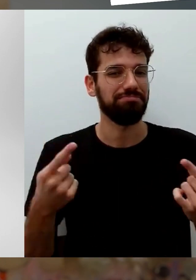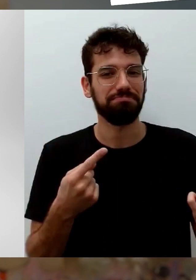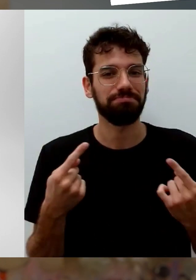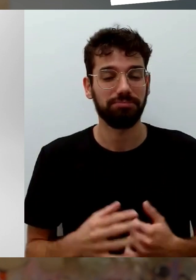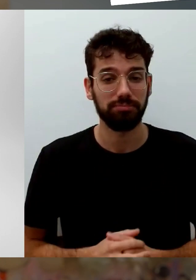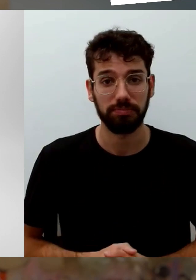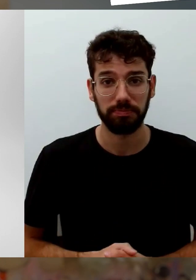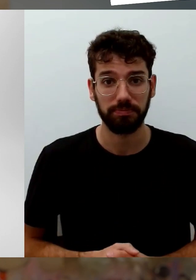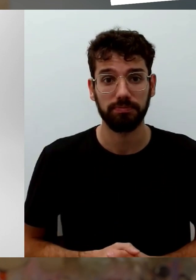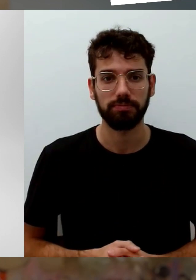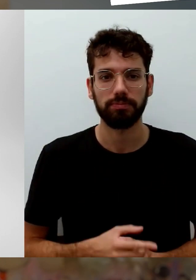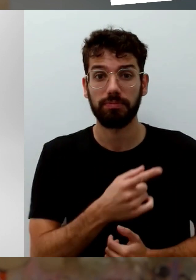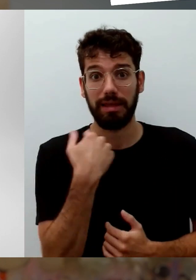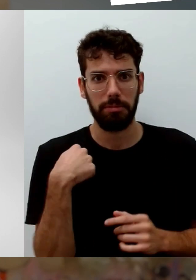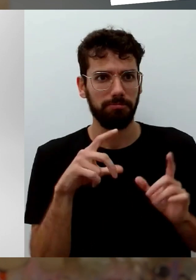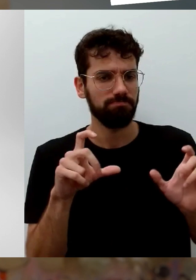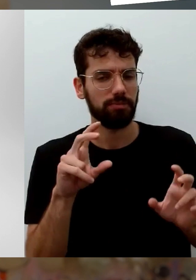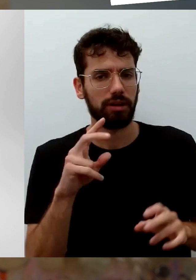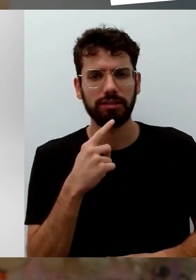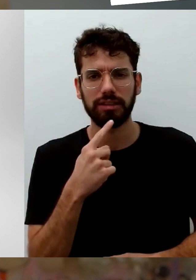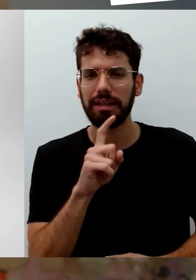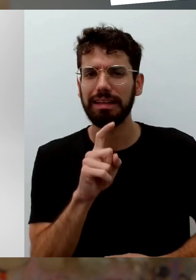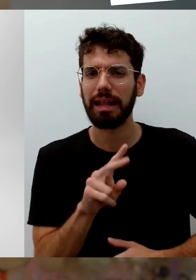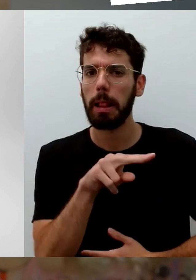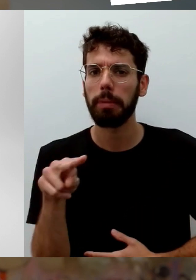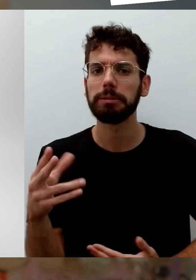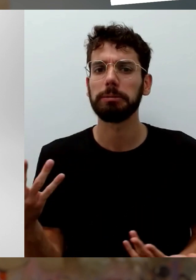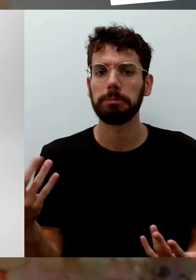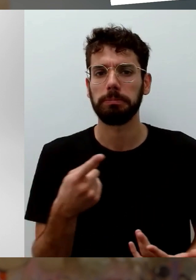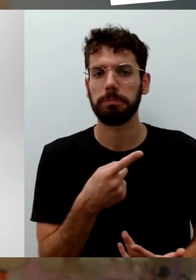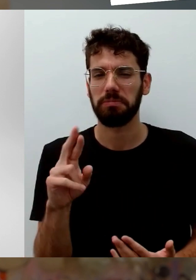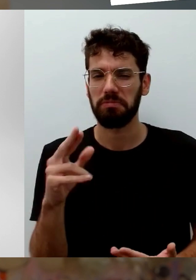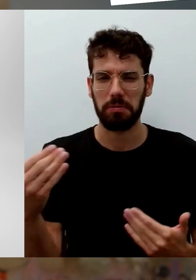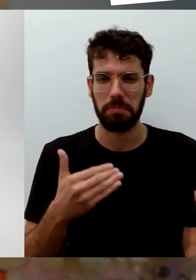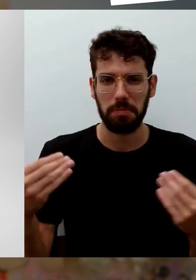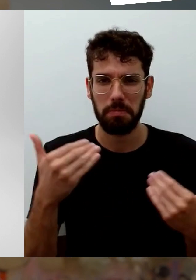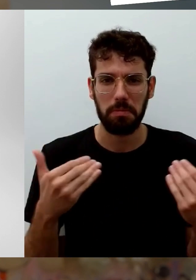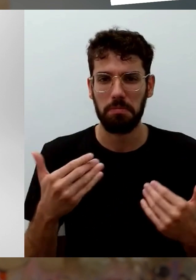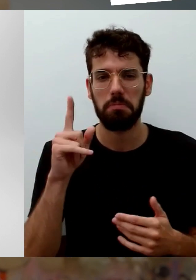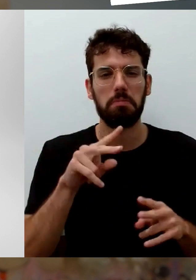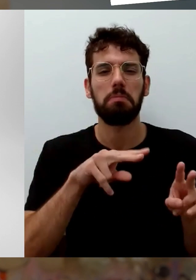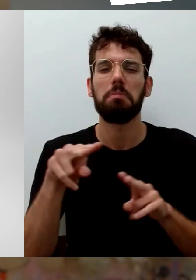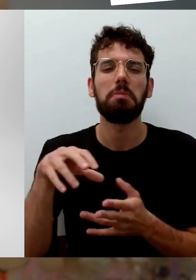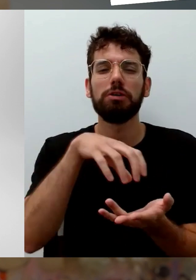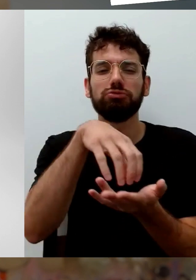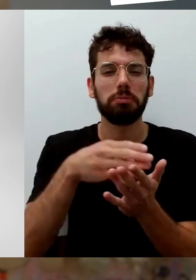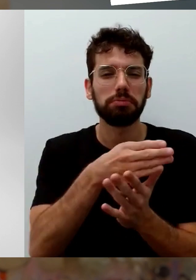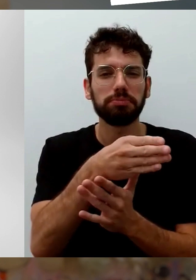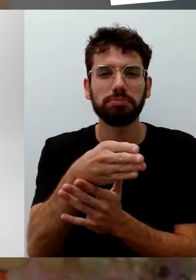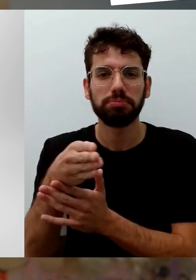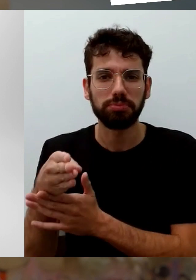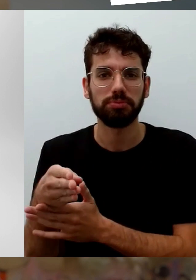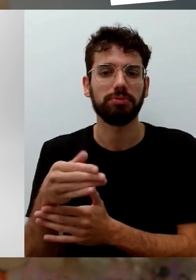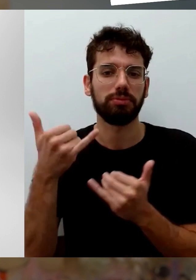es hier eine große Digitalmesse noch geht. Besucher und Besucherinnen haben die Möglichkeit, sich an zahlreichen Ständen über Digitalisierung hier in der